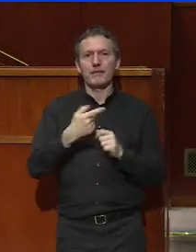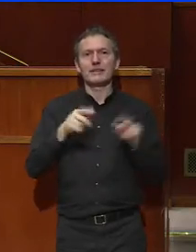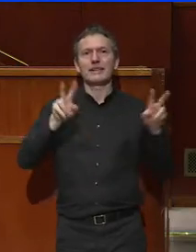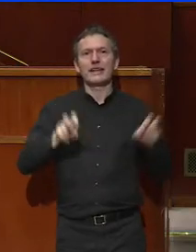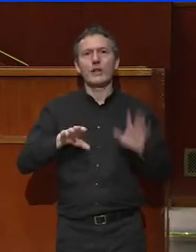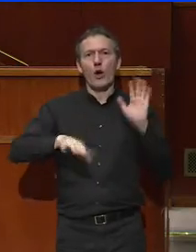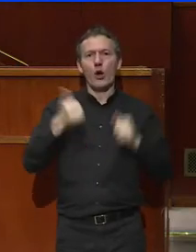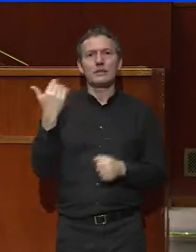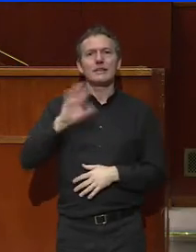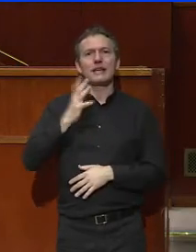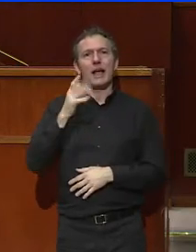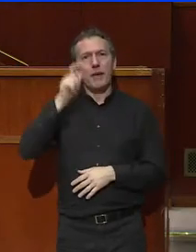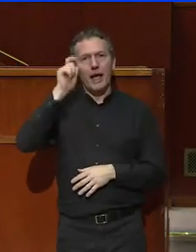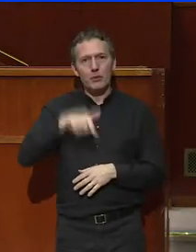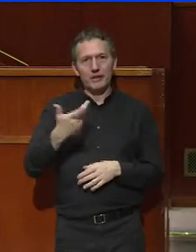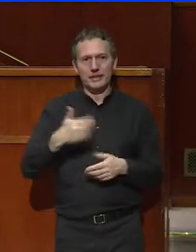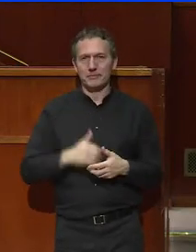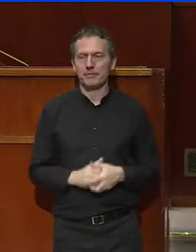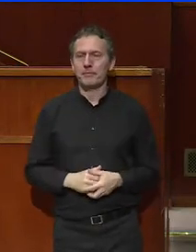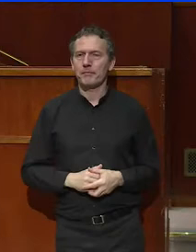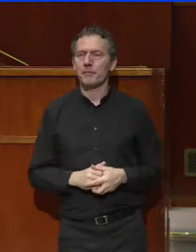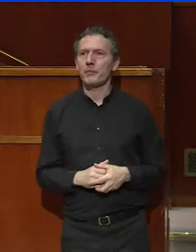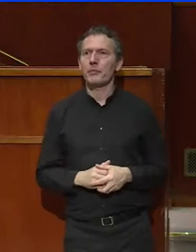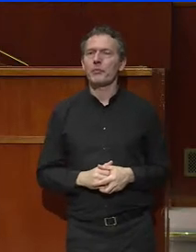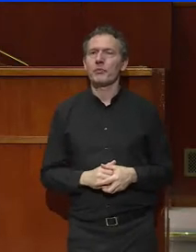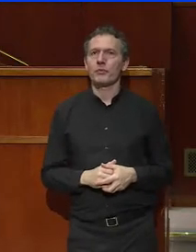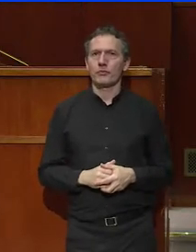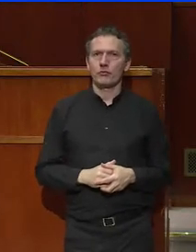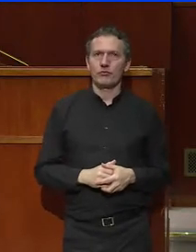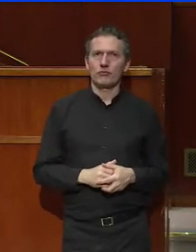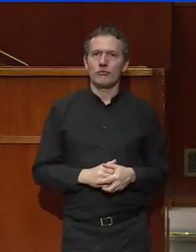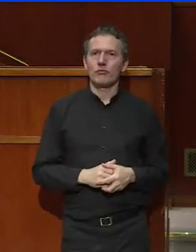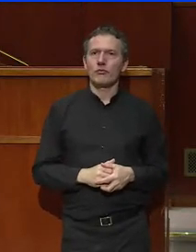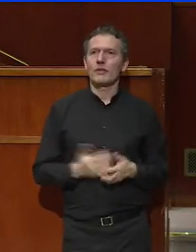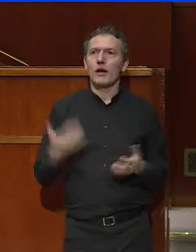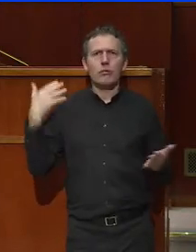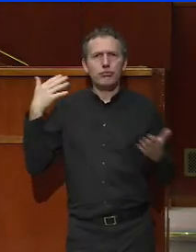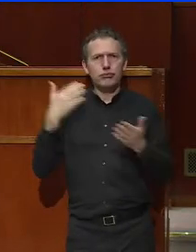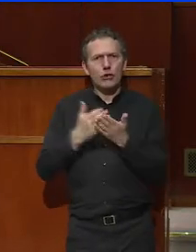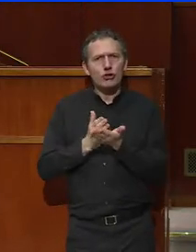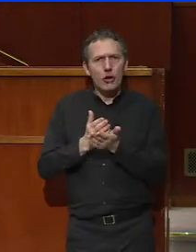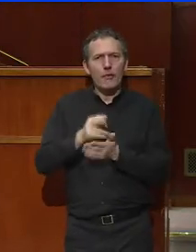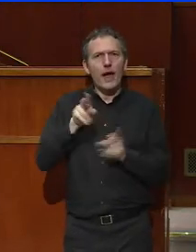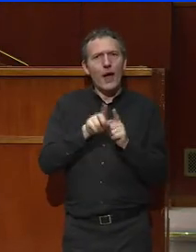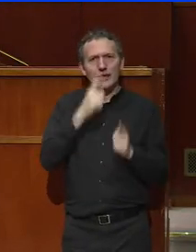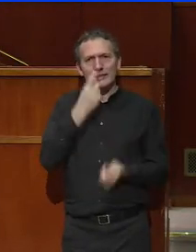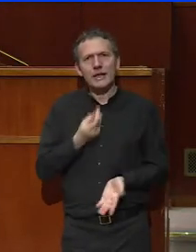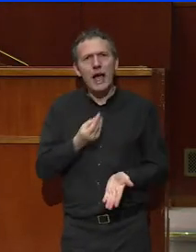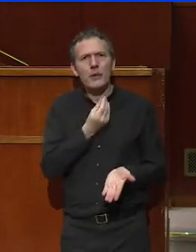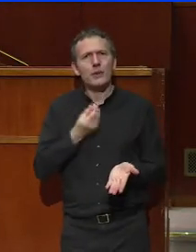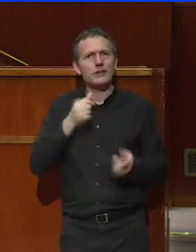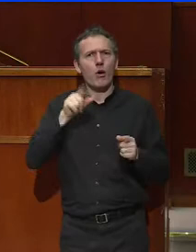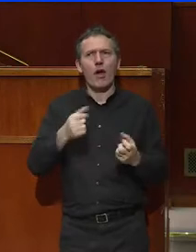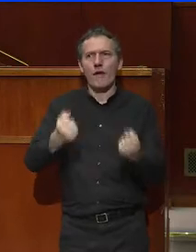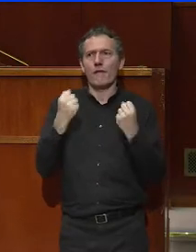République. De la Constitution de la 5e République. Quel chemin parcouru, mais aussi quelle intuition. Je fais bien